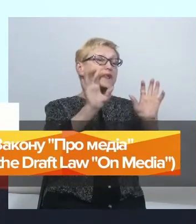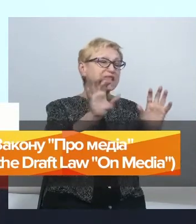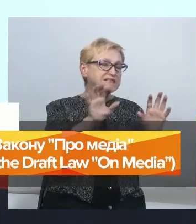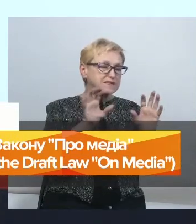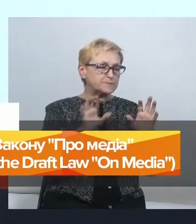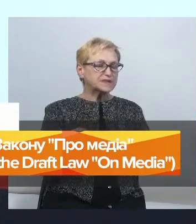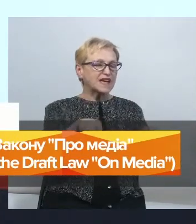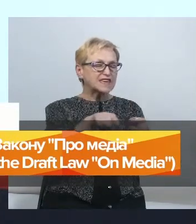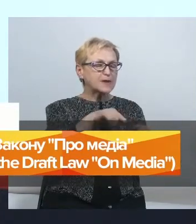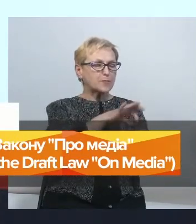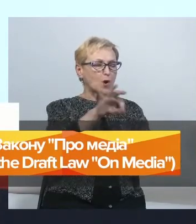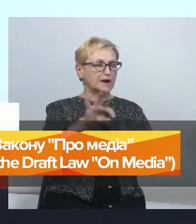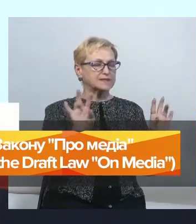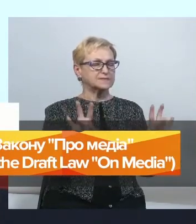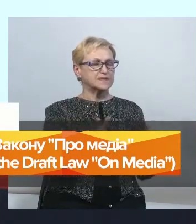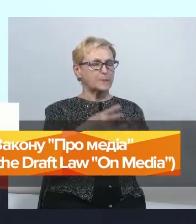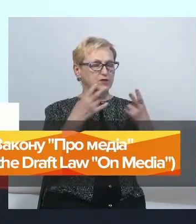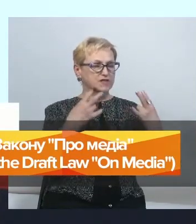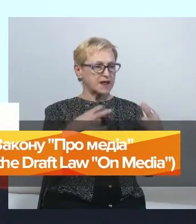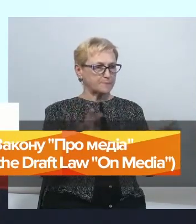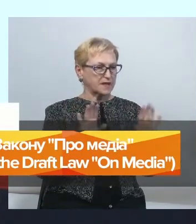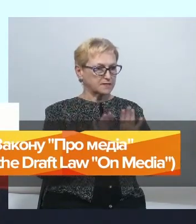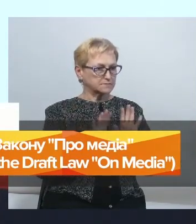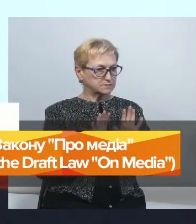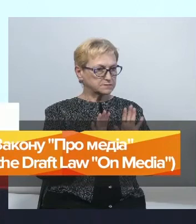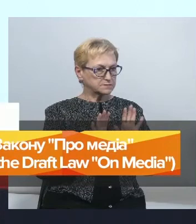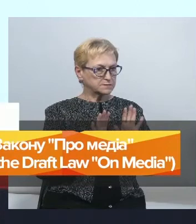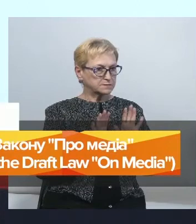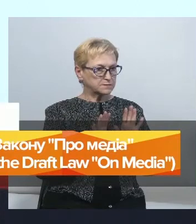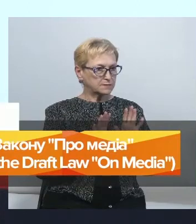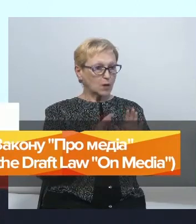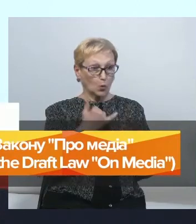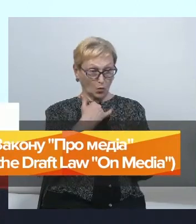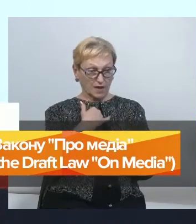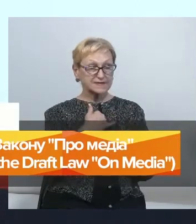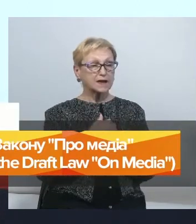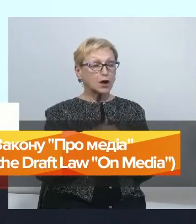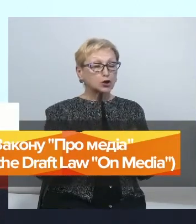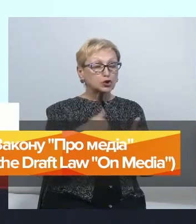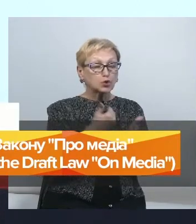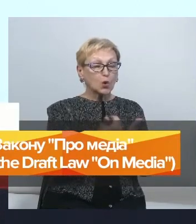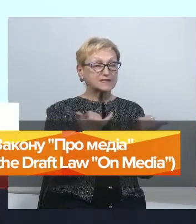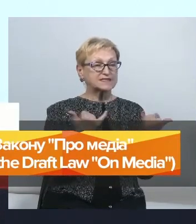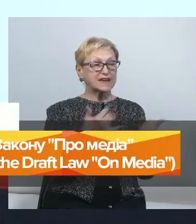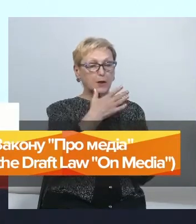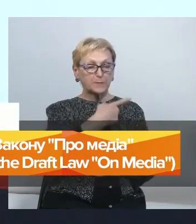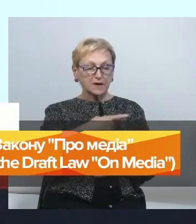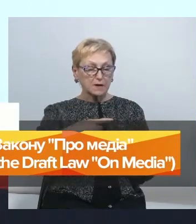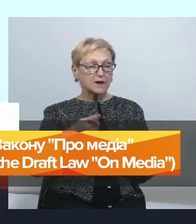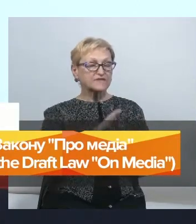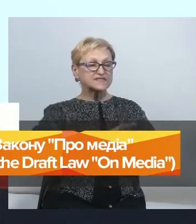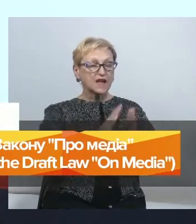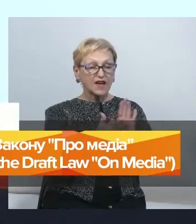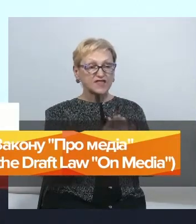проєкт не потрібен, радикально не потрібен, тому що, ну, у нас до сих пір, ми з шість років знаходимося в стані війни,